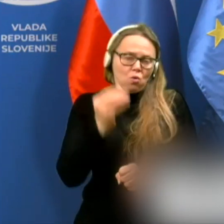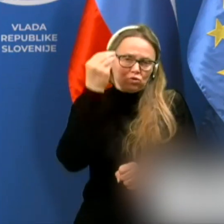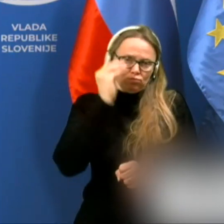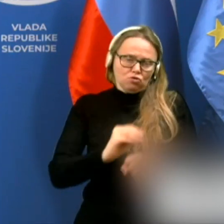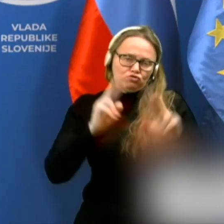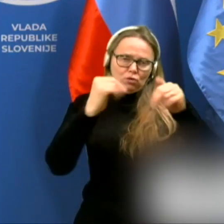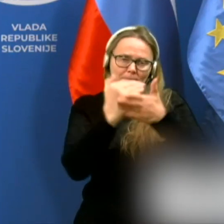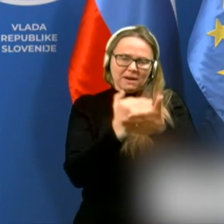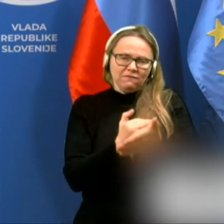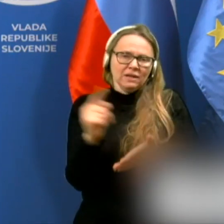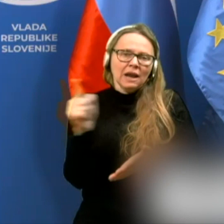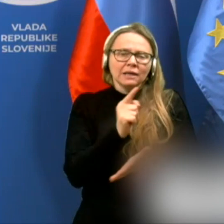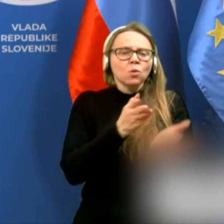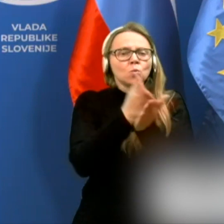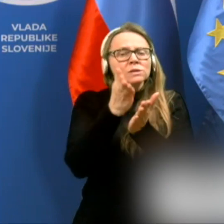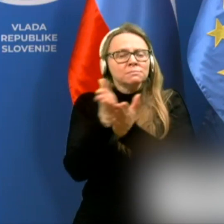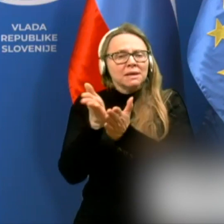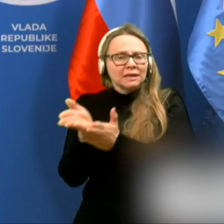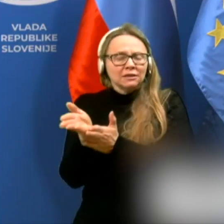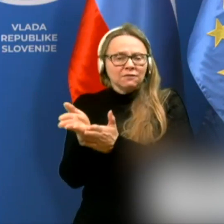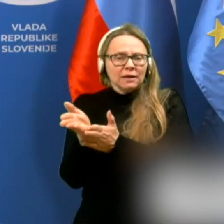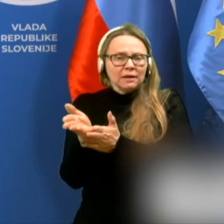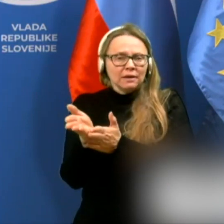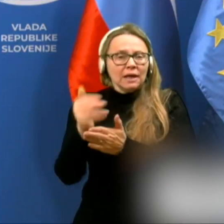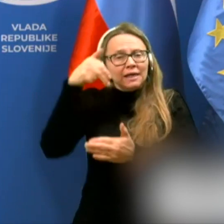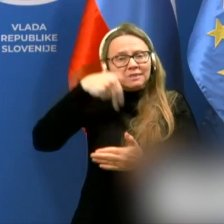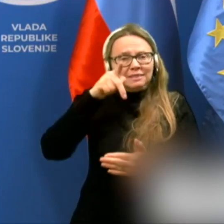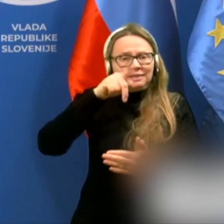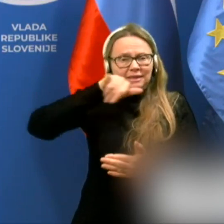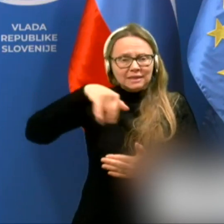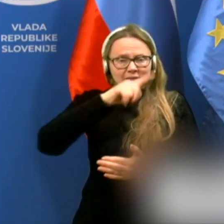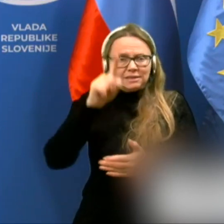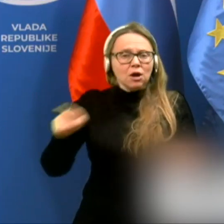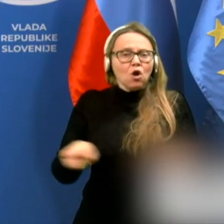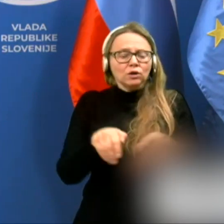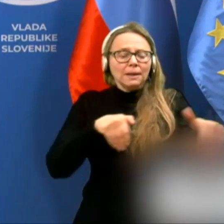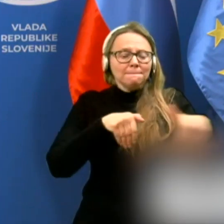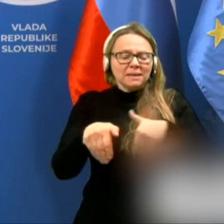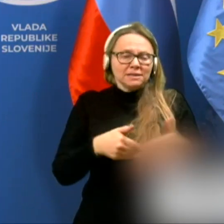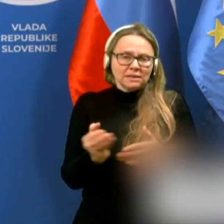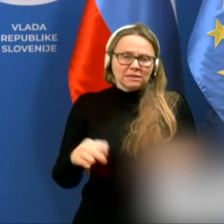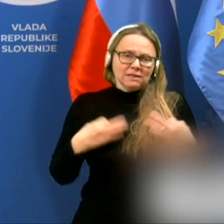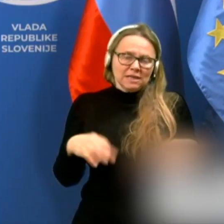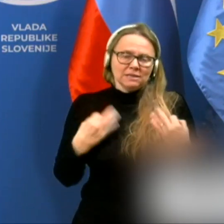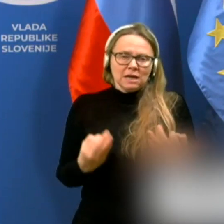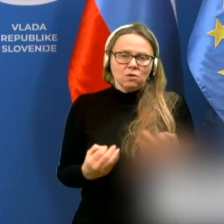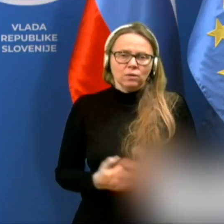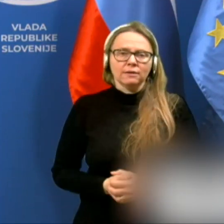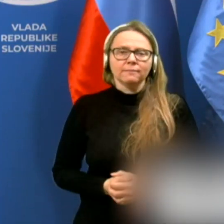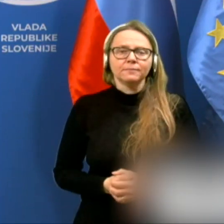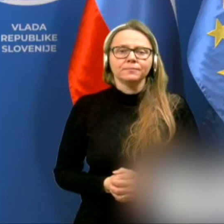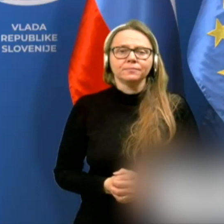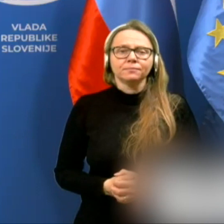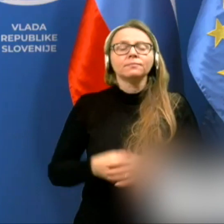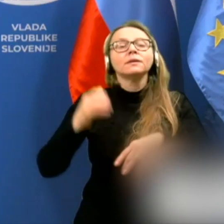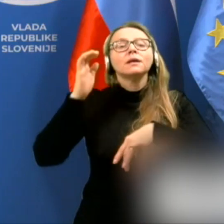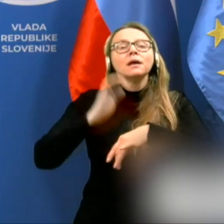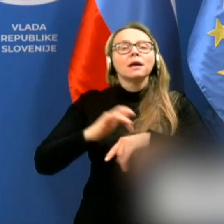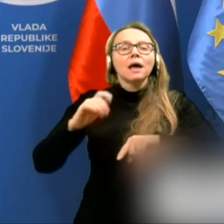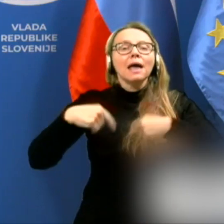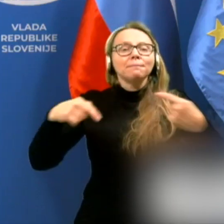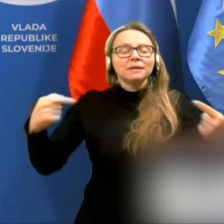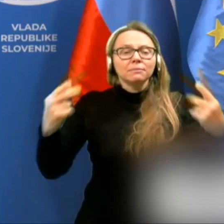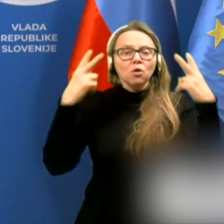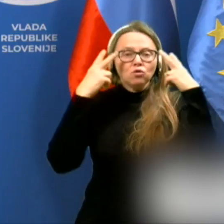pravila in usmeritve tako na IJZ-a kot Ministrstva za zdravje. Epidemiološka